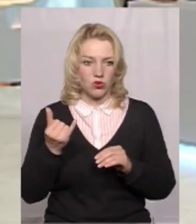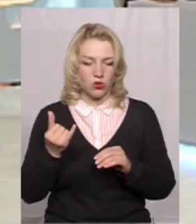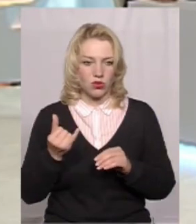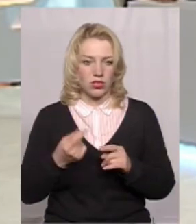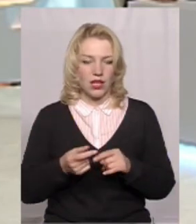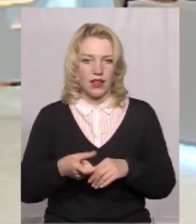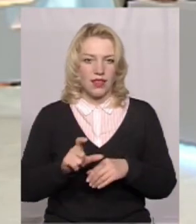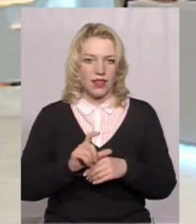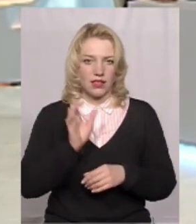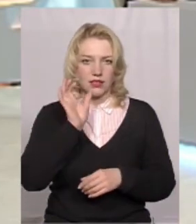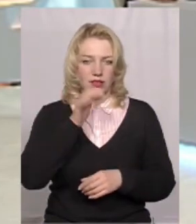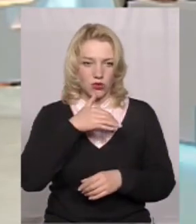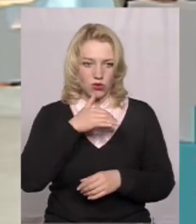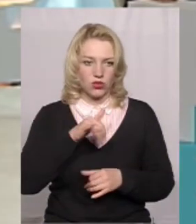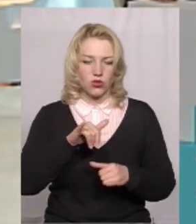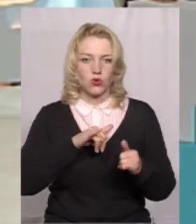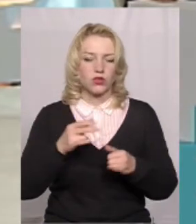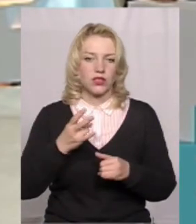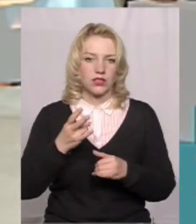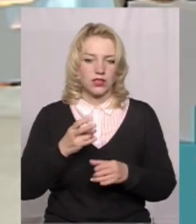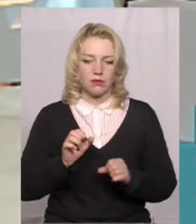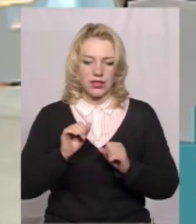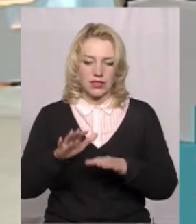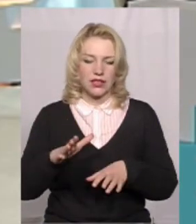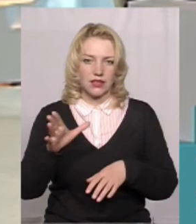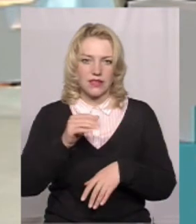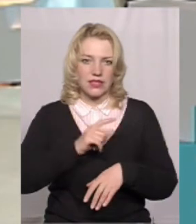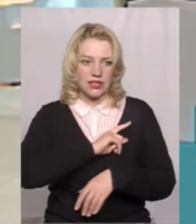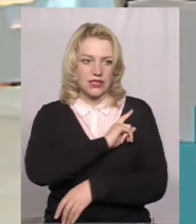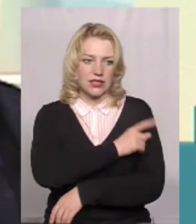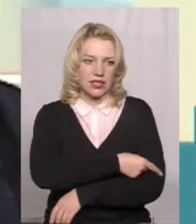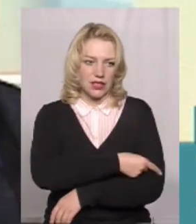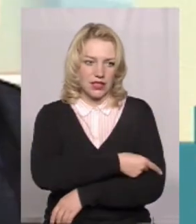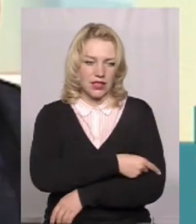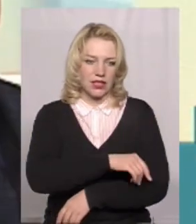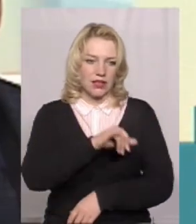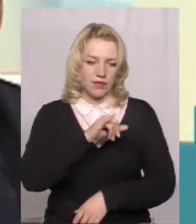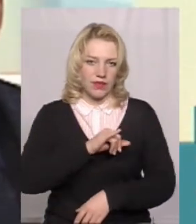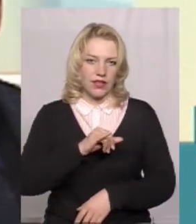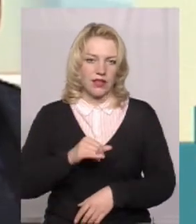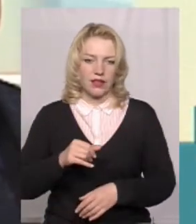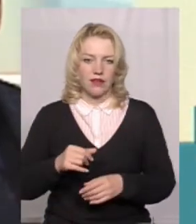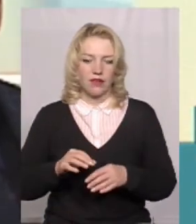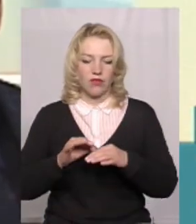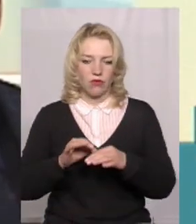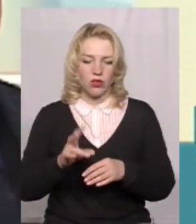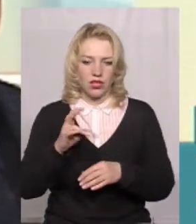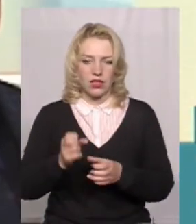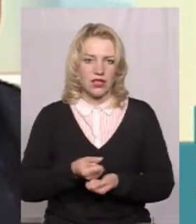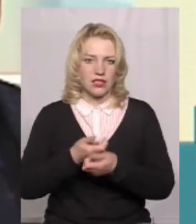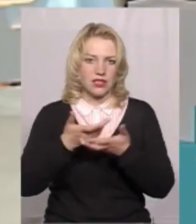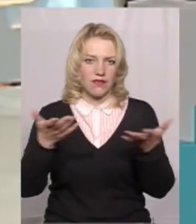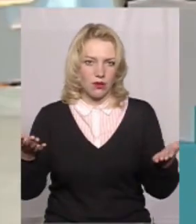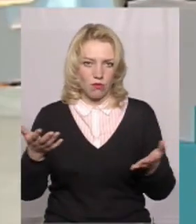найсерйозніша. Куди треба кидати всі сили і виводити їх на світ Божий і